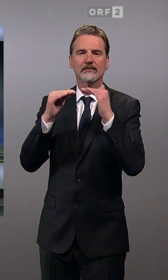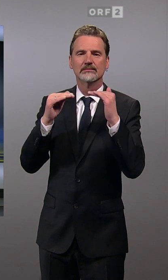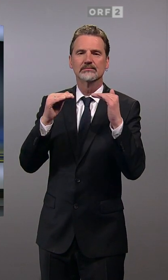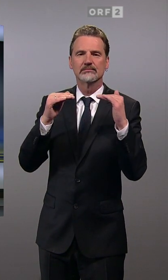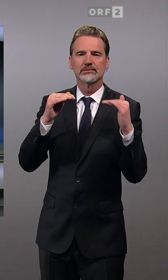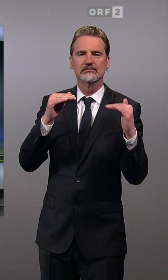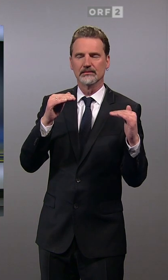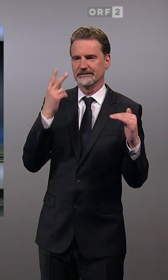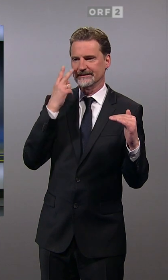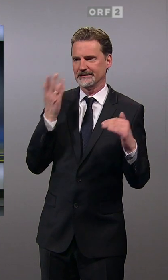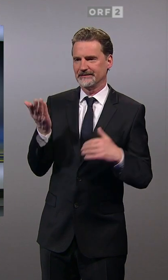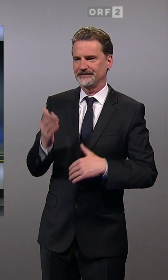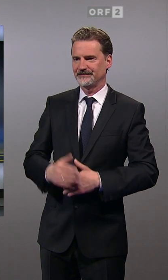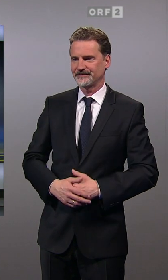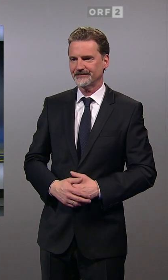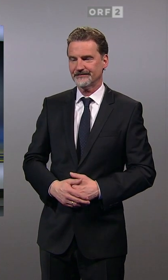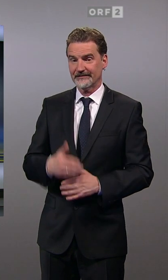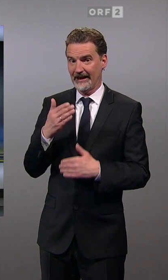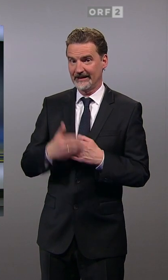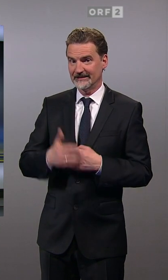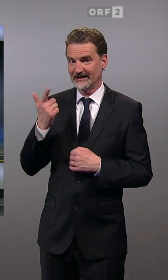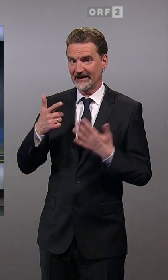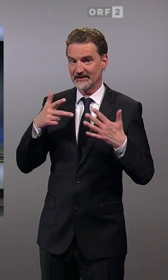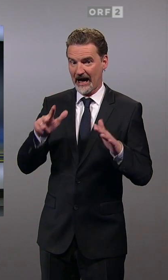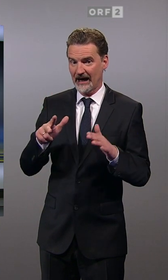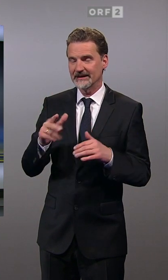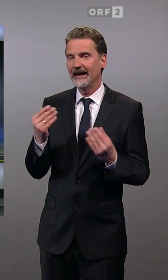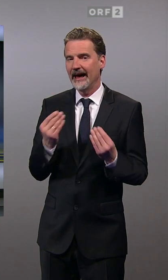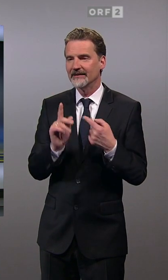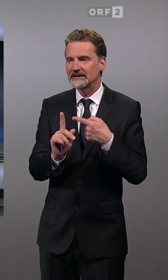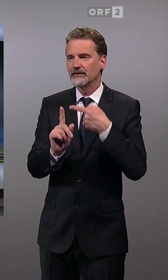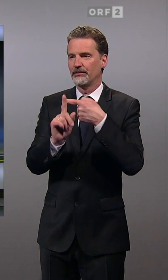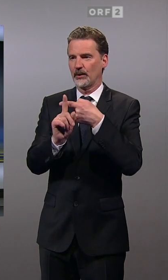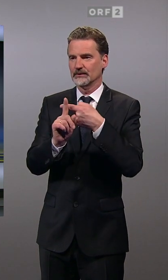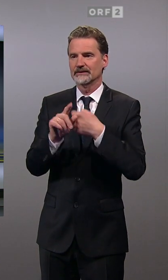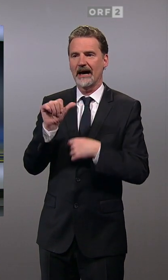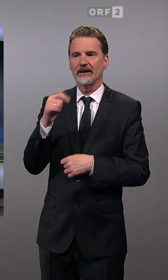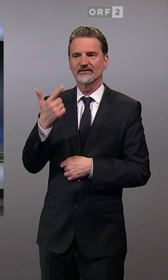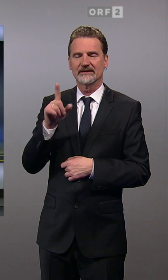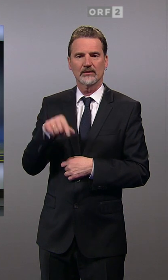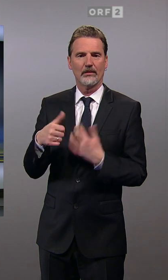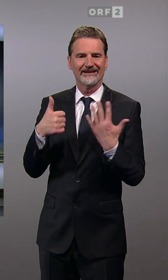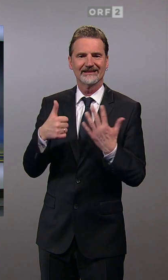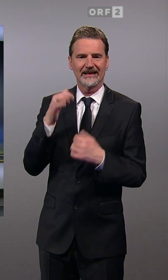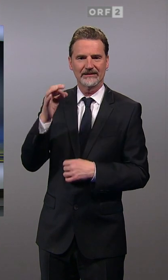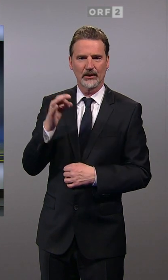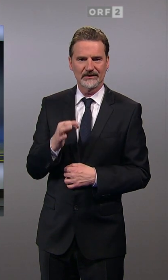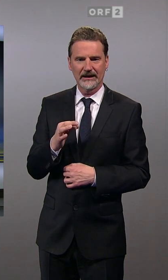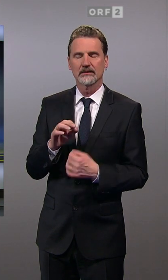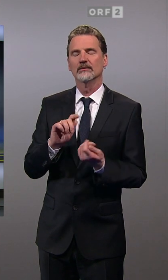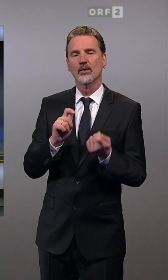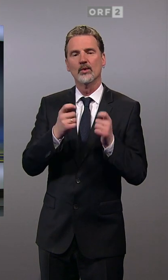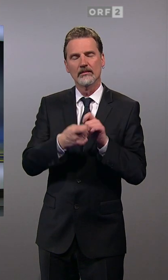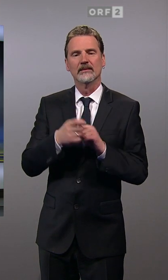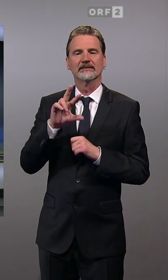kontinuierlich nach unten gegangen. Beim letzten Mal, 2018, war ein kleines Plus wieder dabei von 21,6, wie wir hier sehen, auf 23